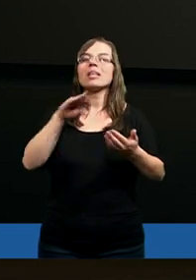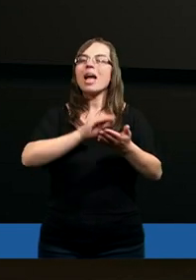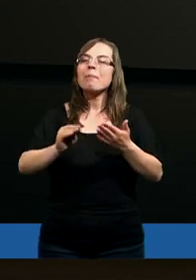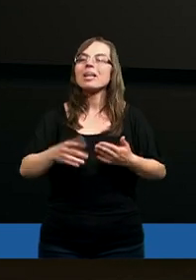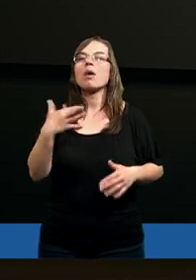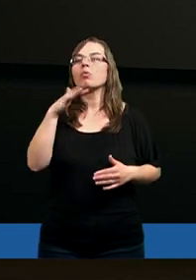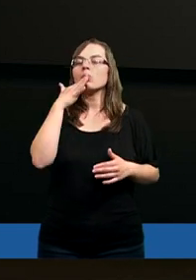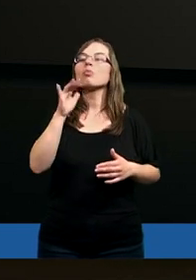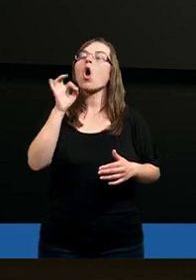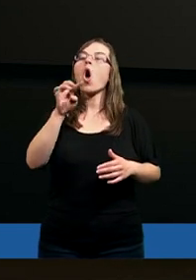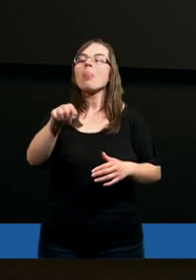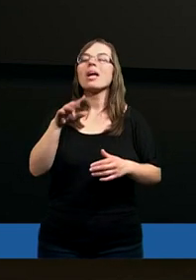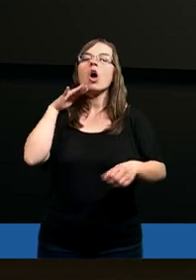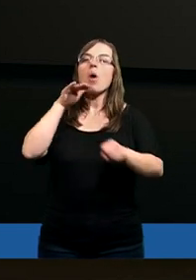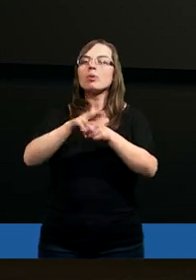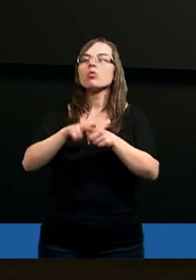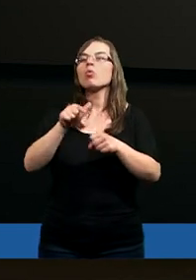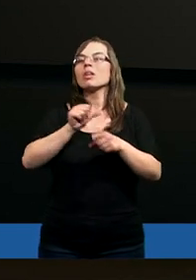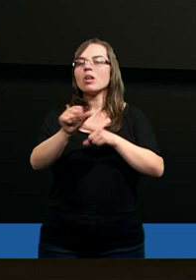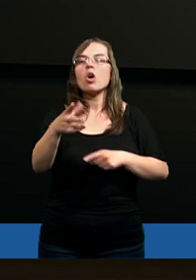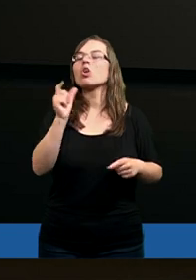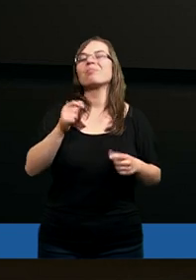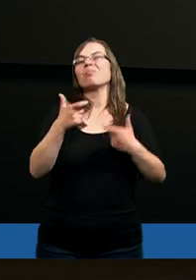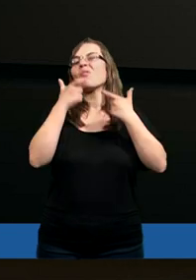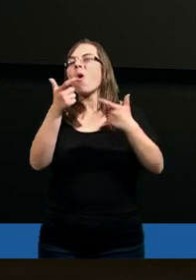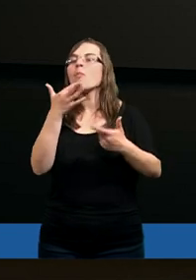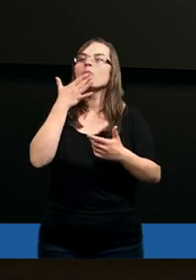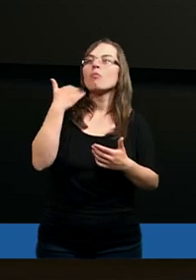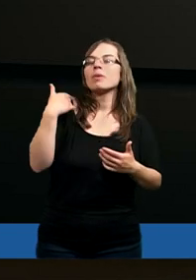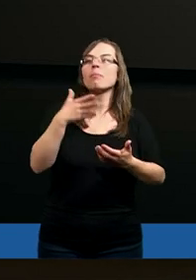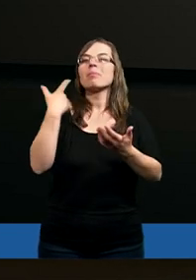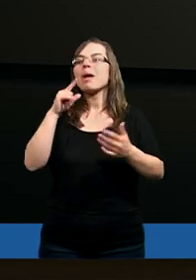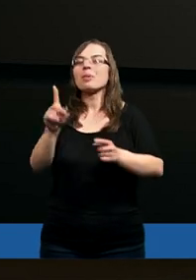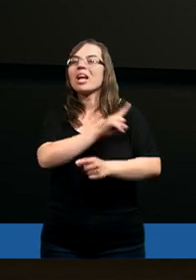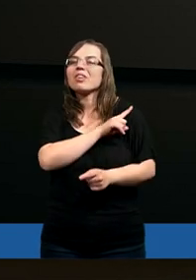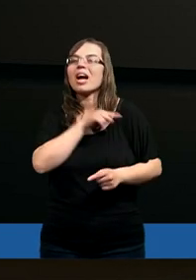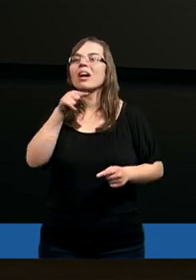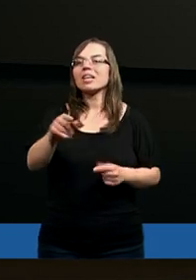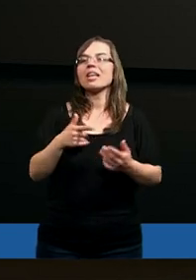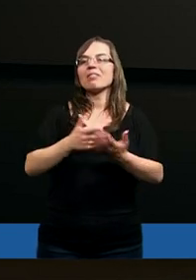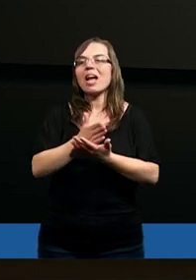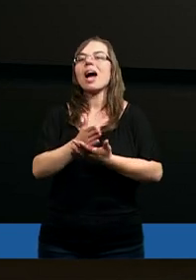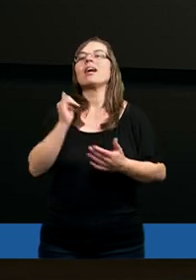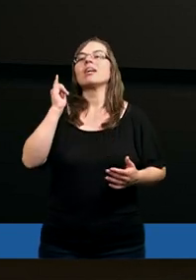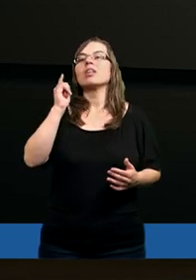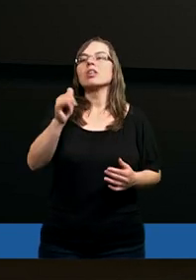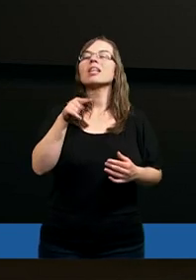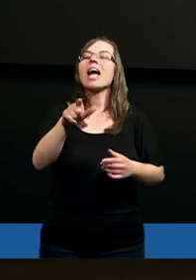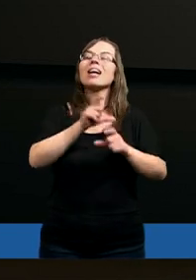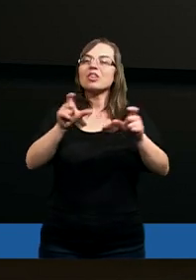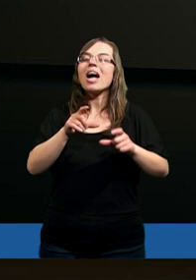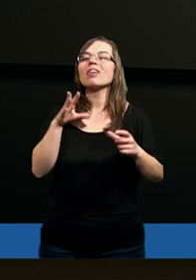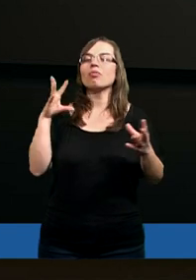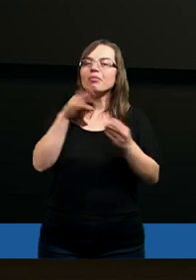tak mocno o tych zjawiskach, które tam są i tak mocno by nie przestrzegał wierzących wtedy, a myślę, że i to przesłanie jest takie